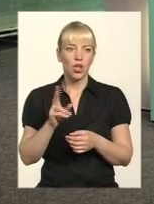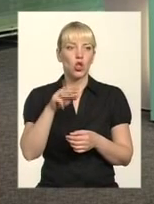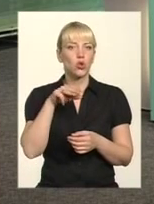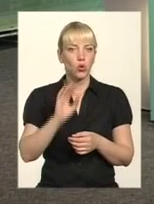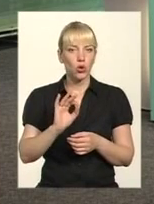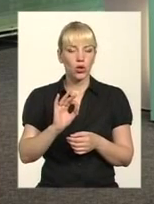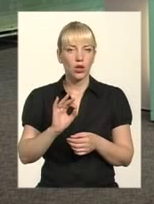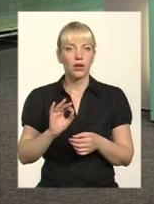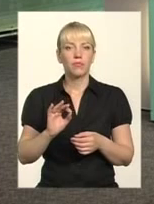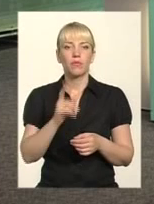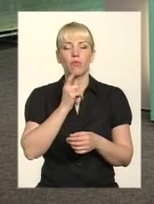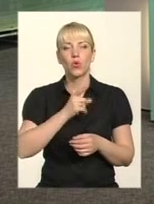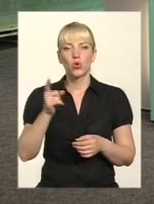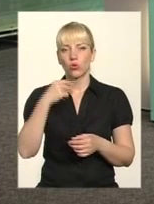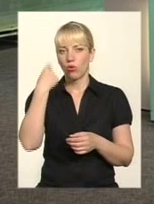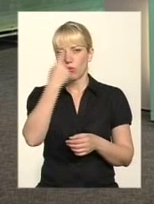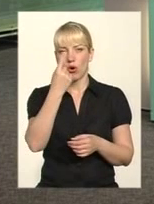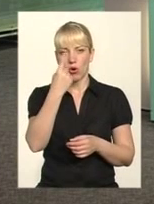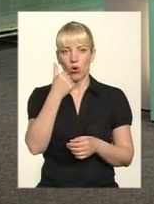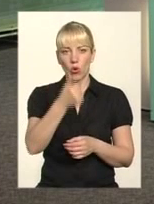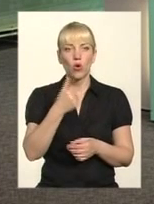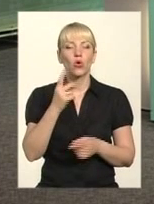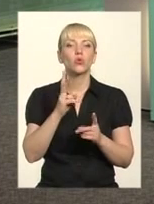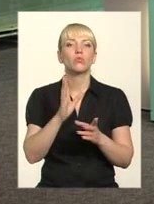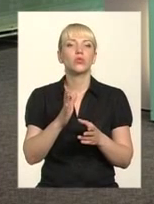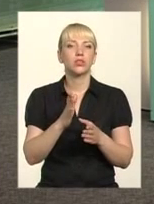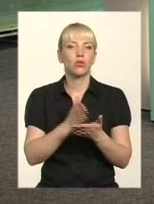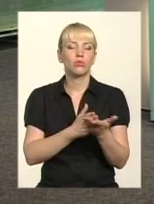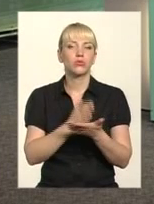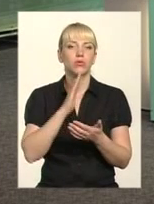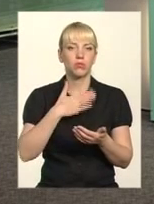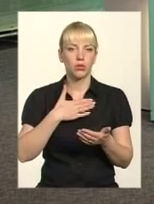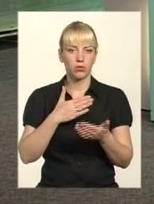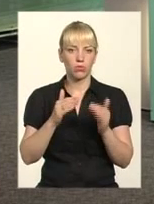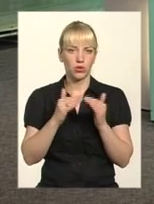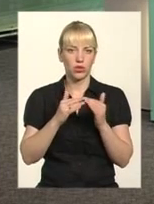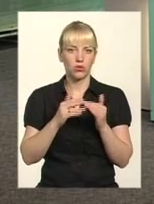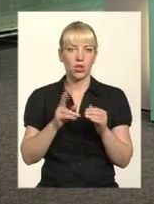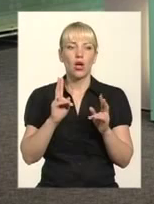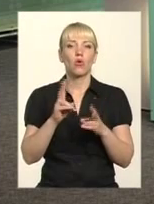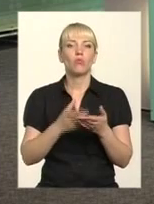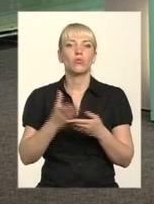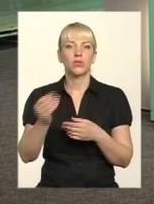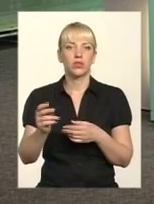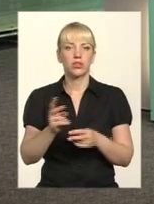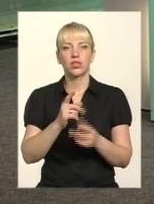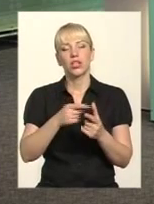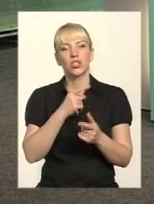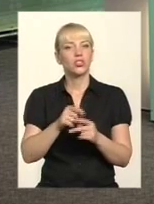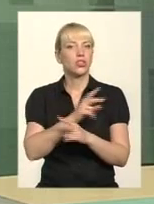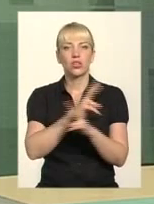то протягом року хто обслуговувати на моїй будинок і кому я за це платився? І нікому не платився.